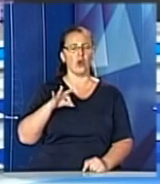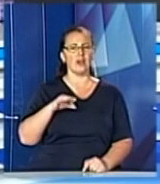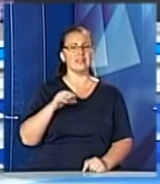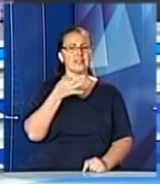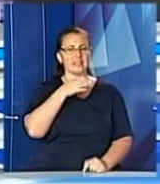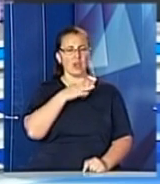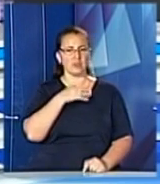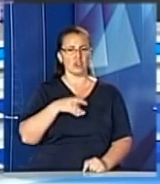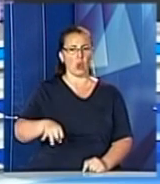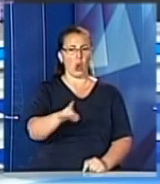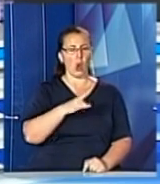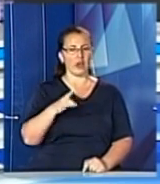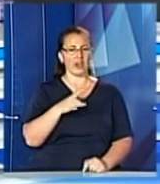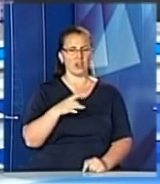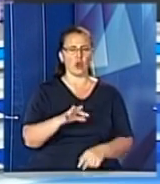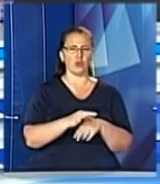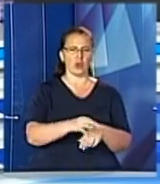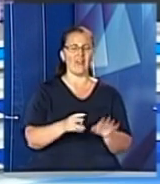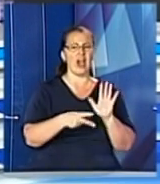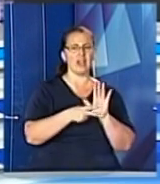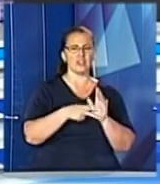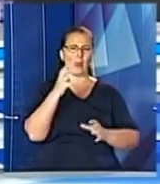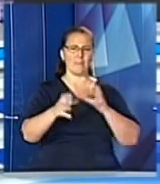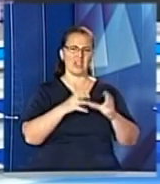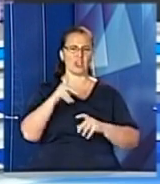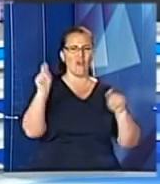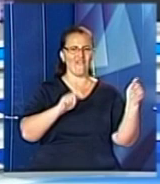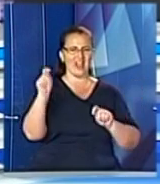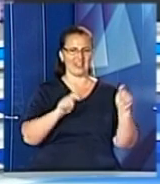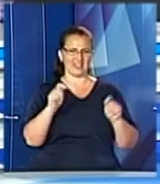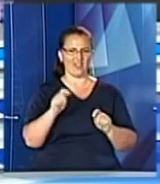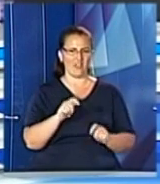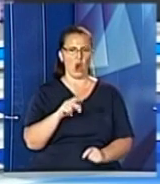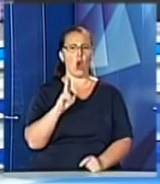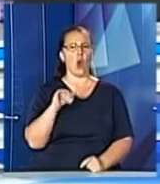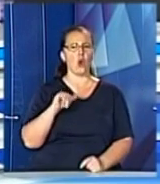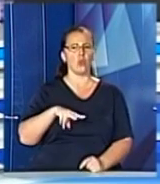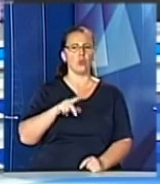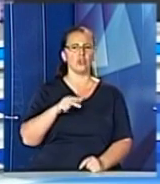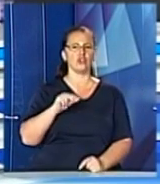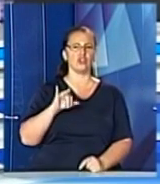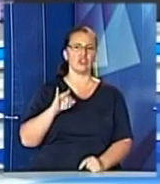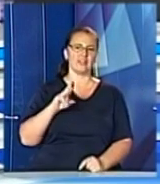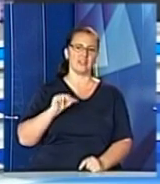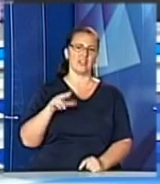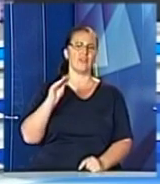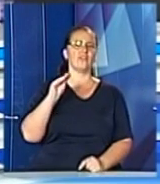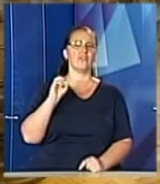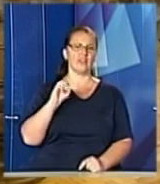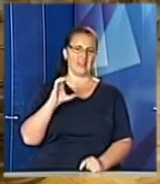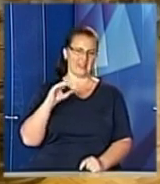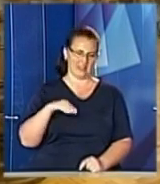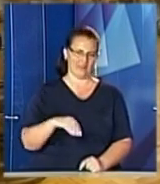відбувся сьомий міжнародний фестиваль української слави «Кульчиці-фест». Як все було, бачили наші журналісти.